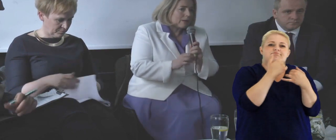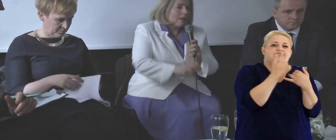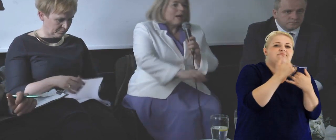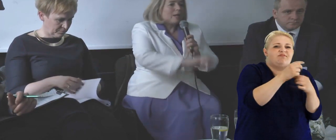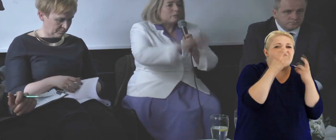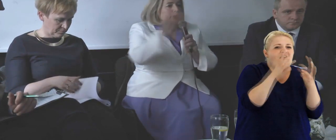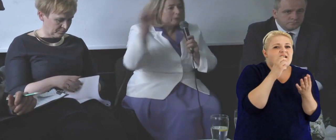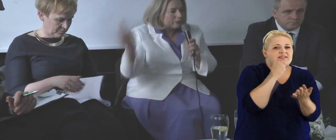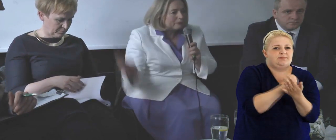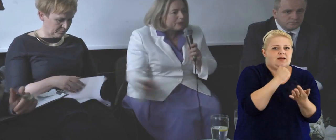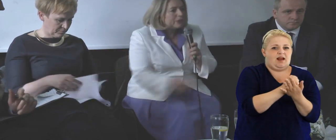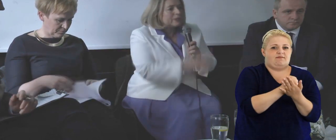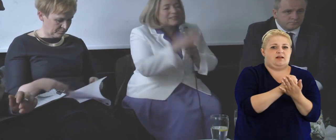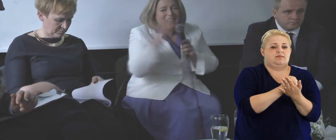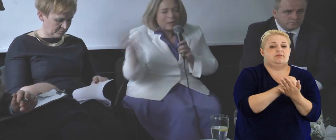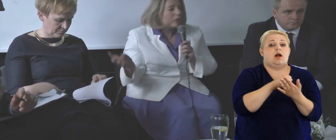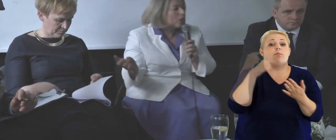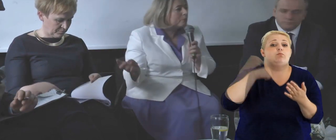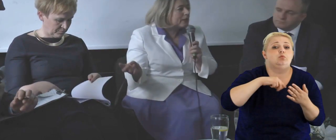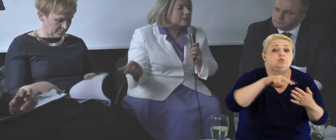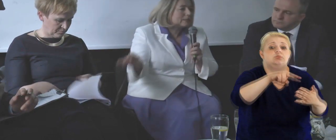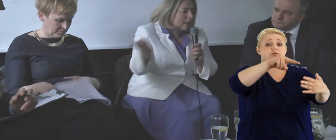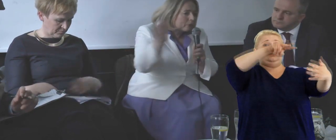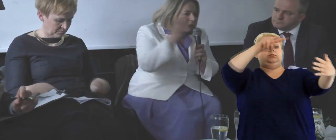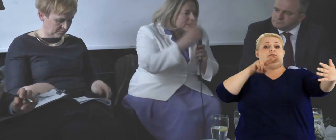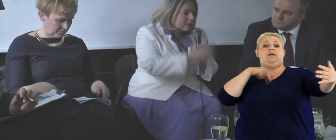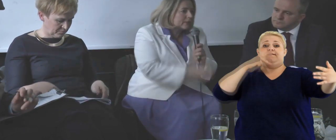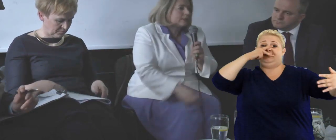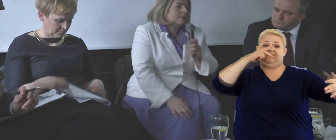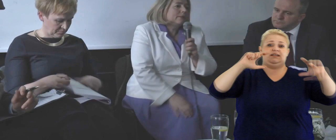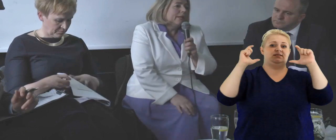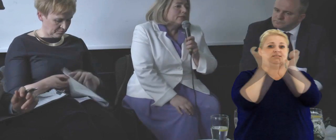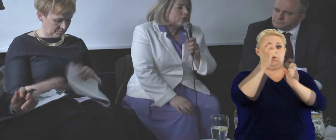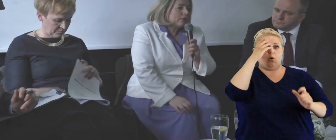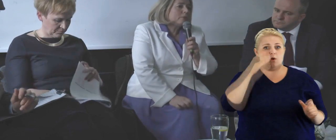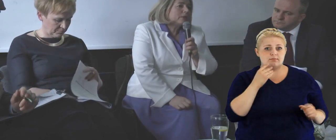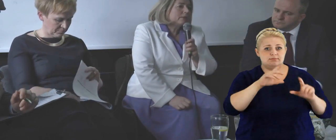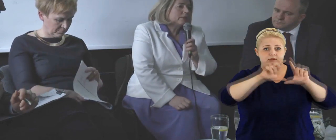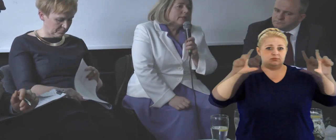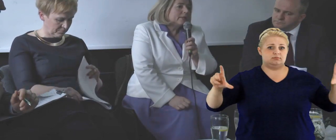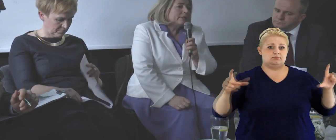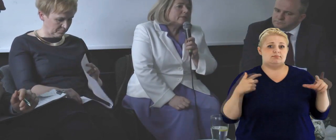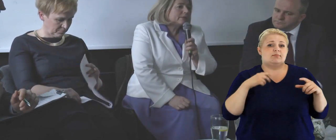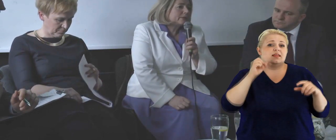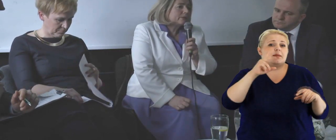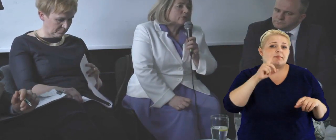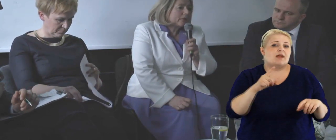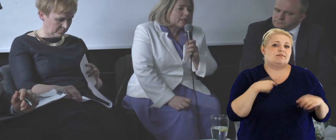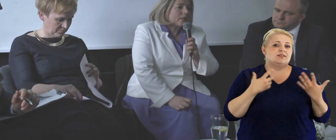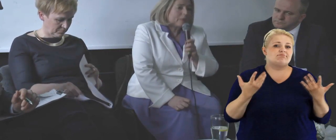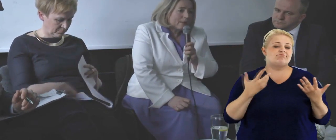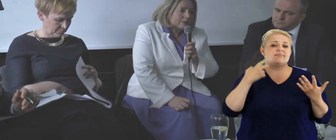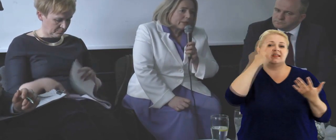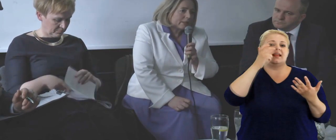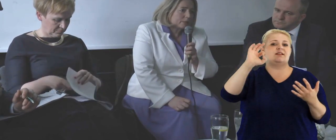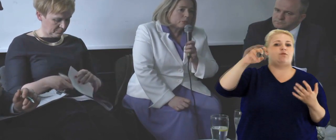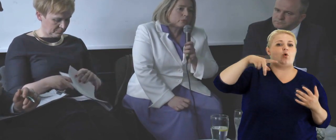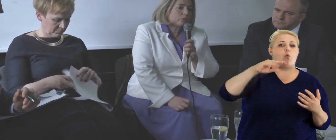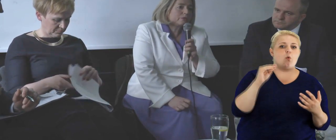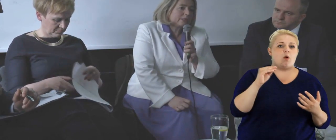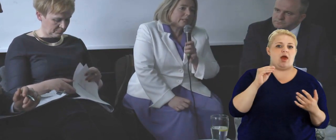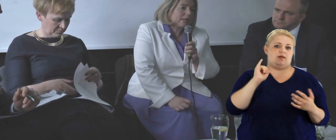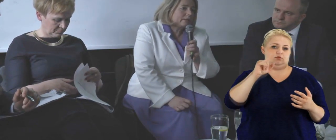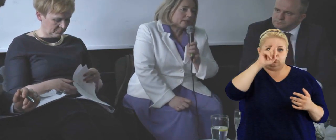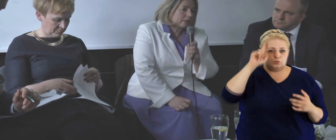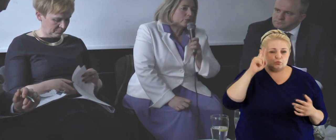sprawach, ale musimy widzieć cały obraz, cały, co nam, co tak naprawdę z